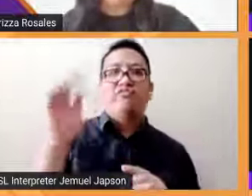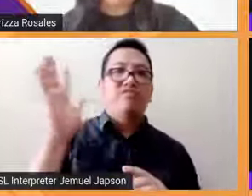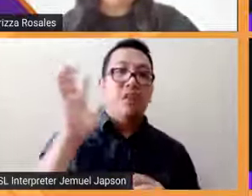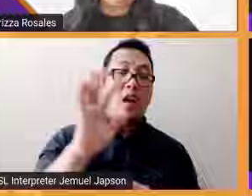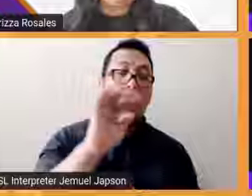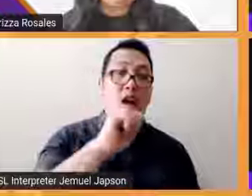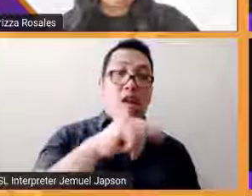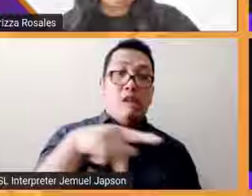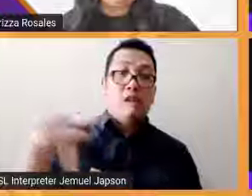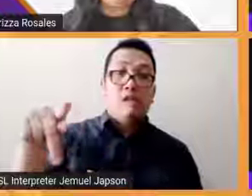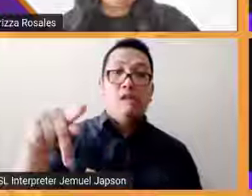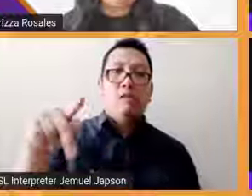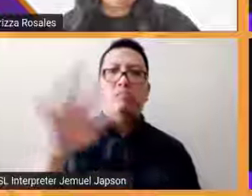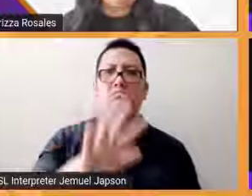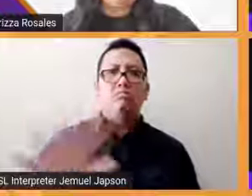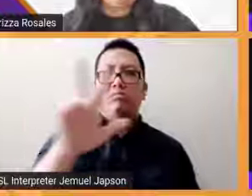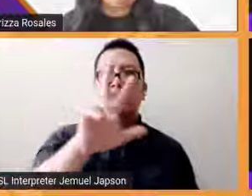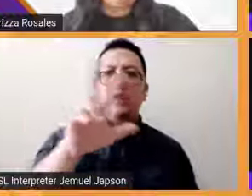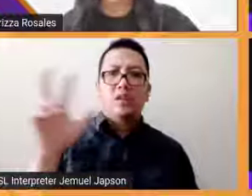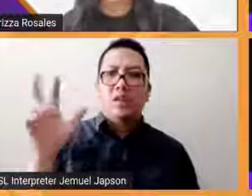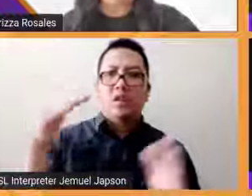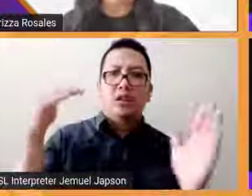nag-manifest around 300,000 plus